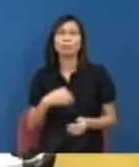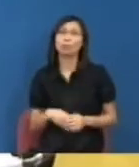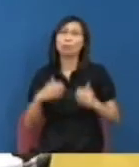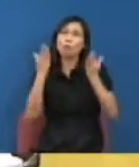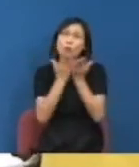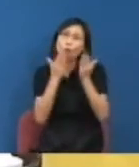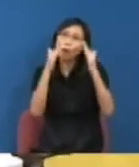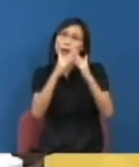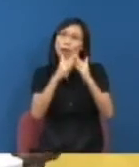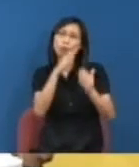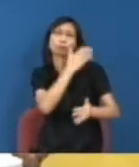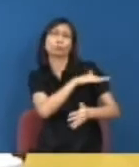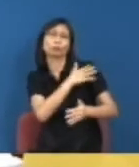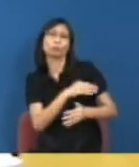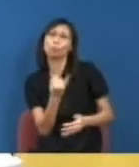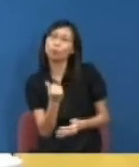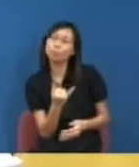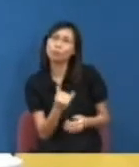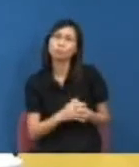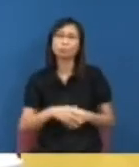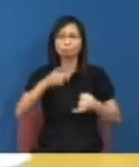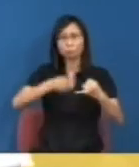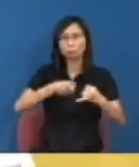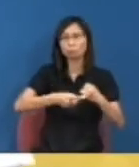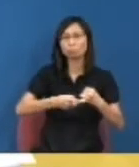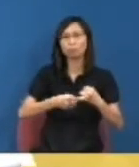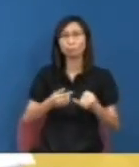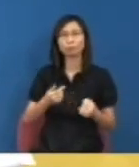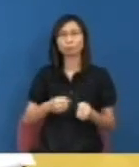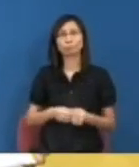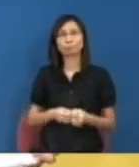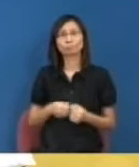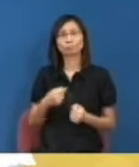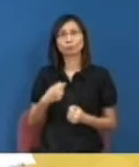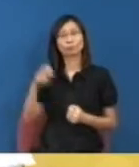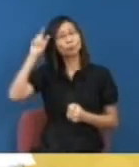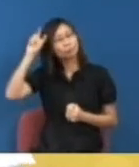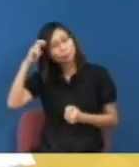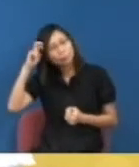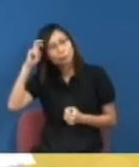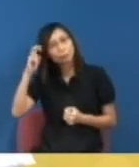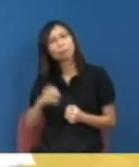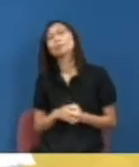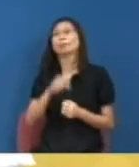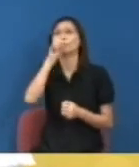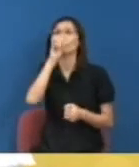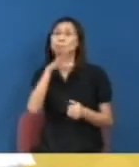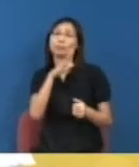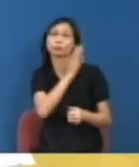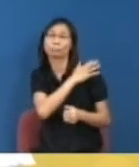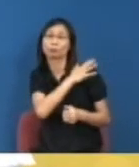責任撇除呢到最後我們去看你要求問責問責就是